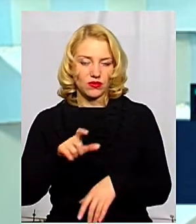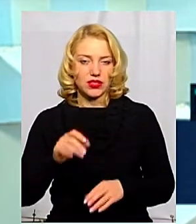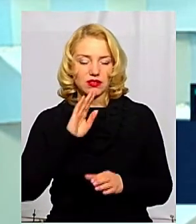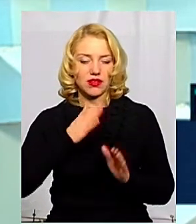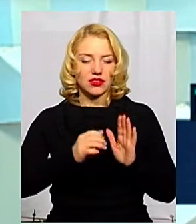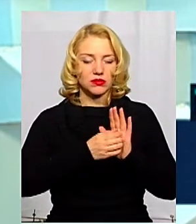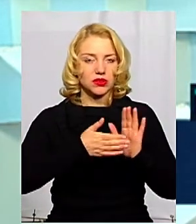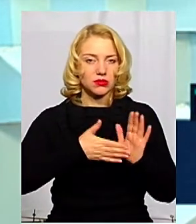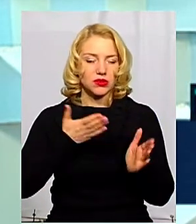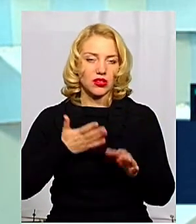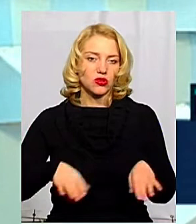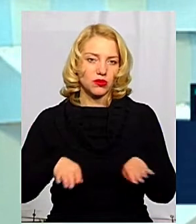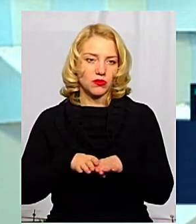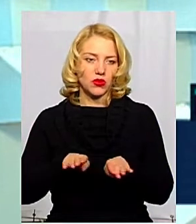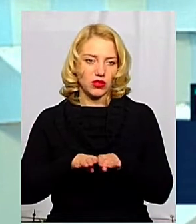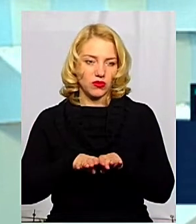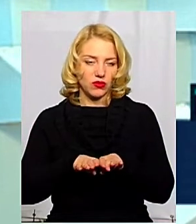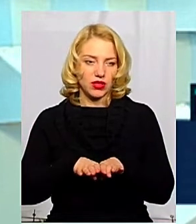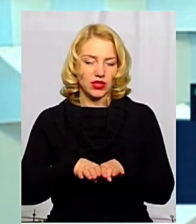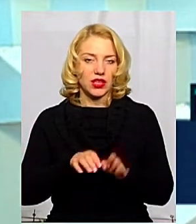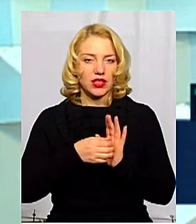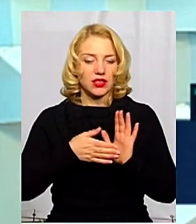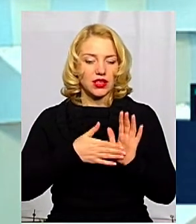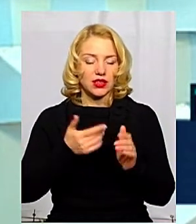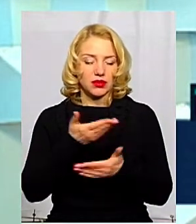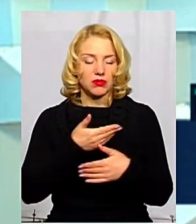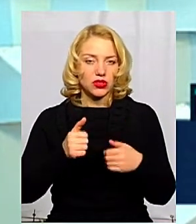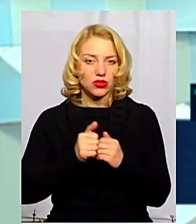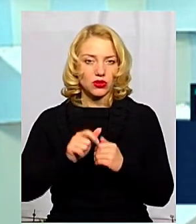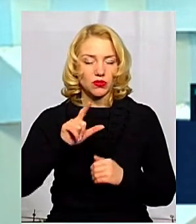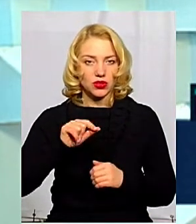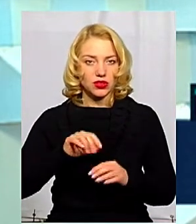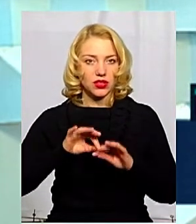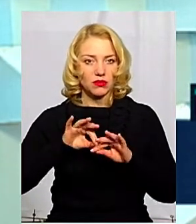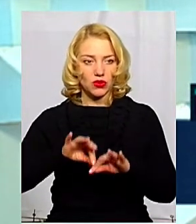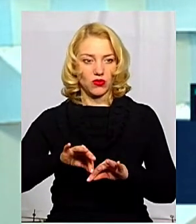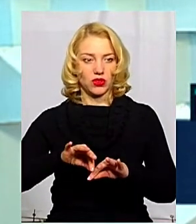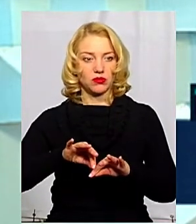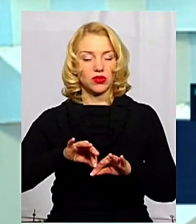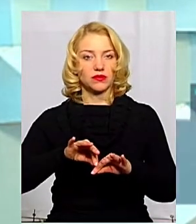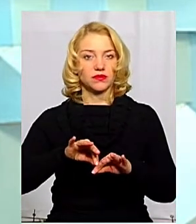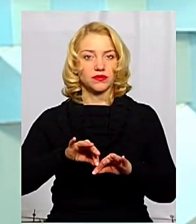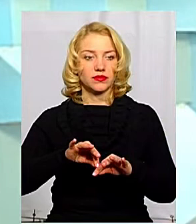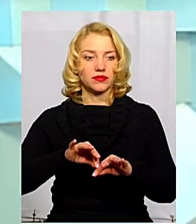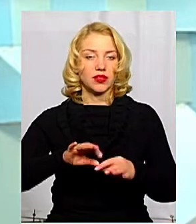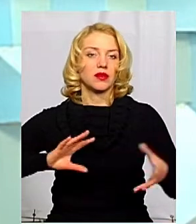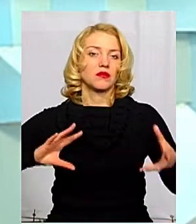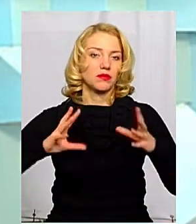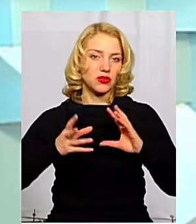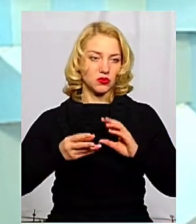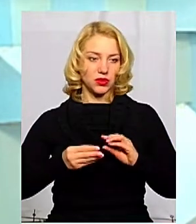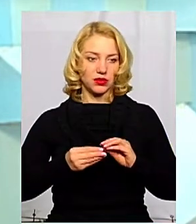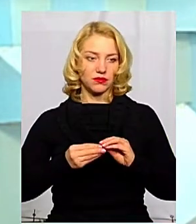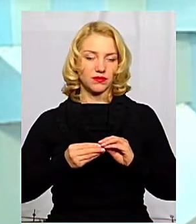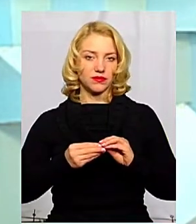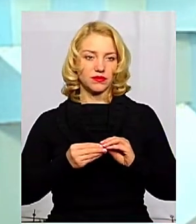нашими даними, якщо ми порівнюємо дані, ми щопонеділка підбиваємо